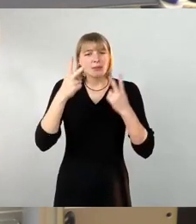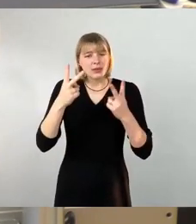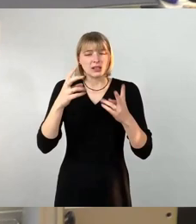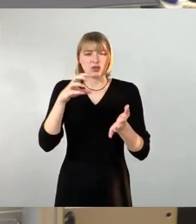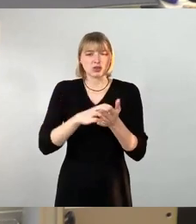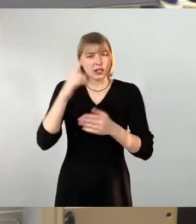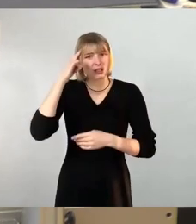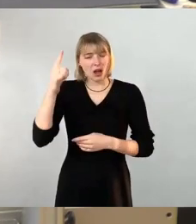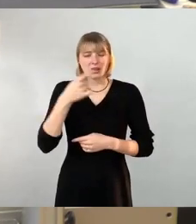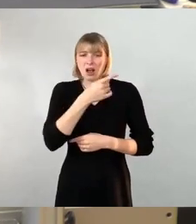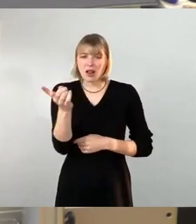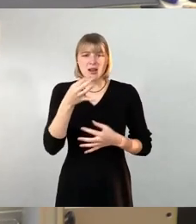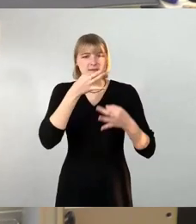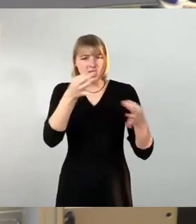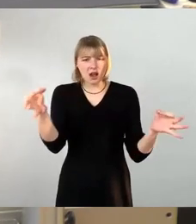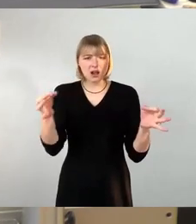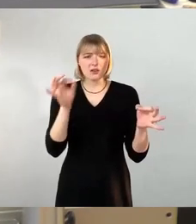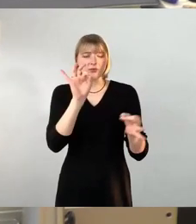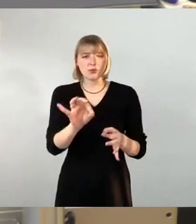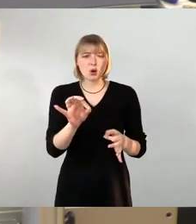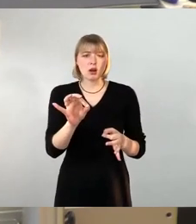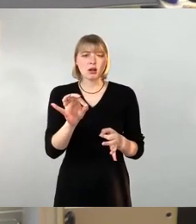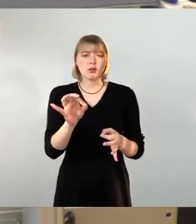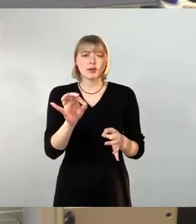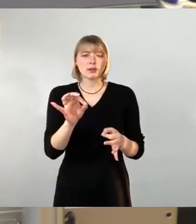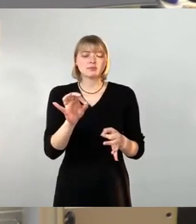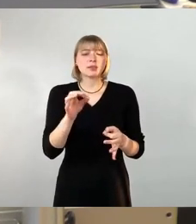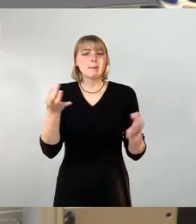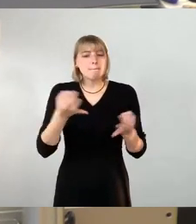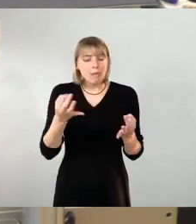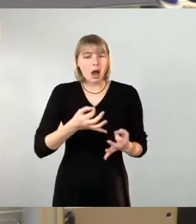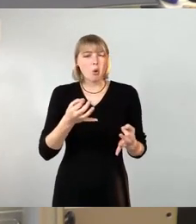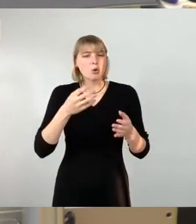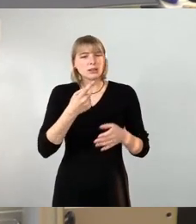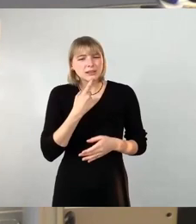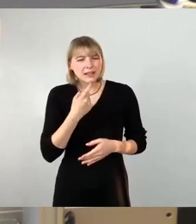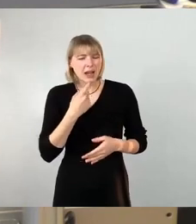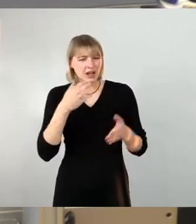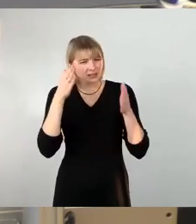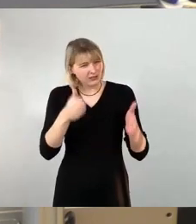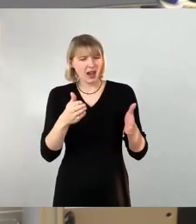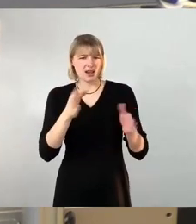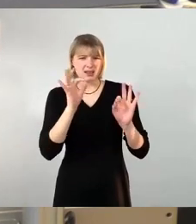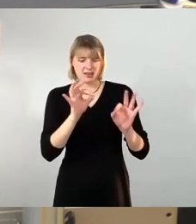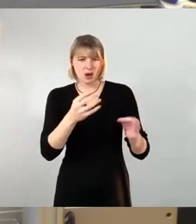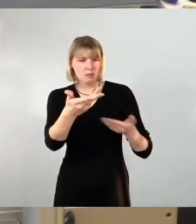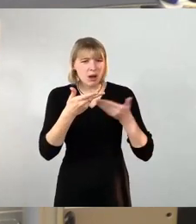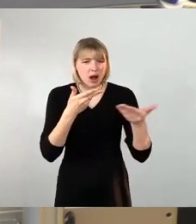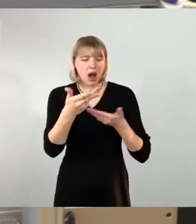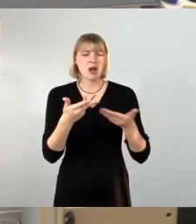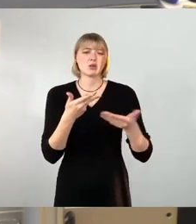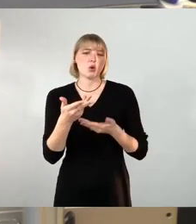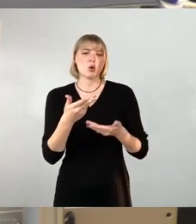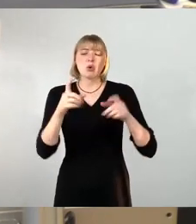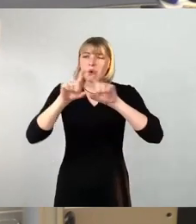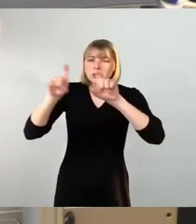diesen Fragen sachverständig beraten lässt. Von der Wissenschaft, von Unternehmen und Verbänden, die